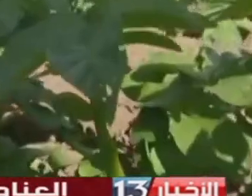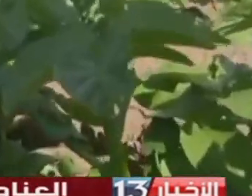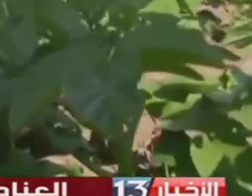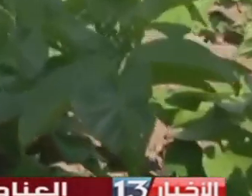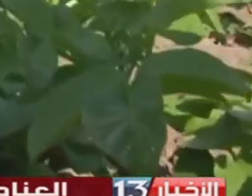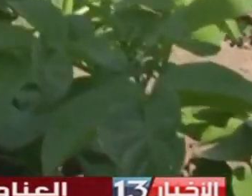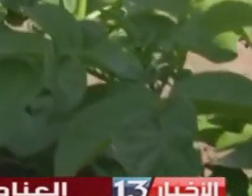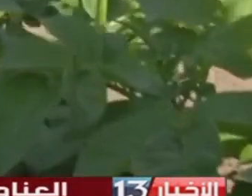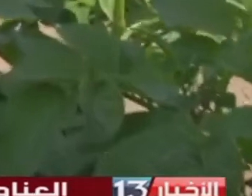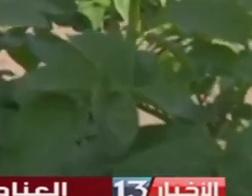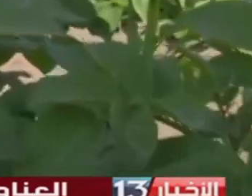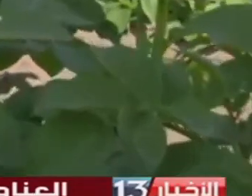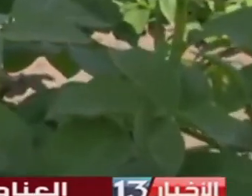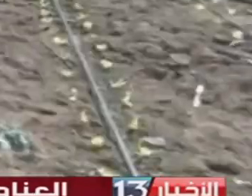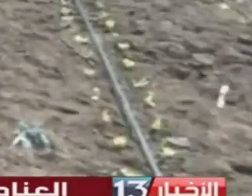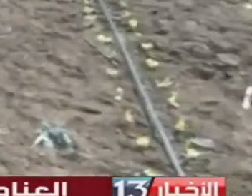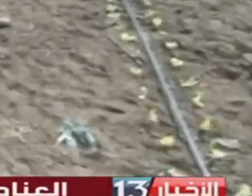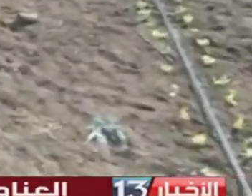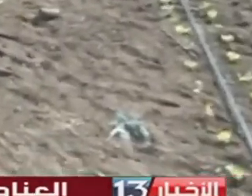اشتركوا